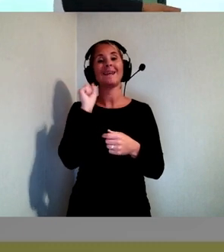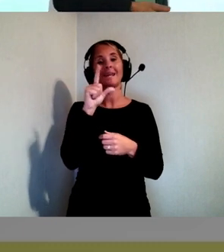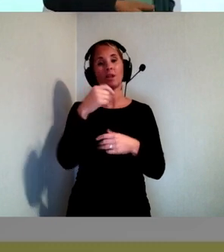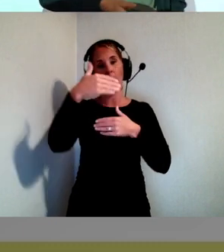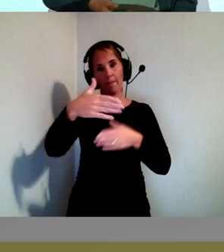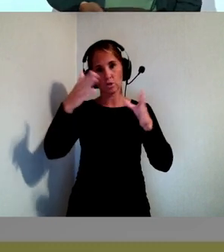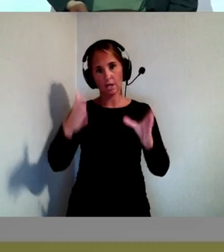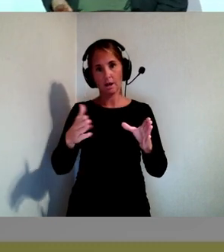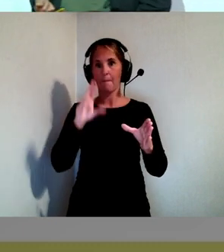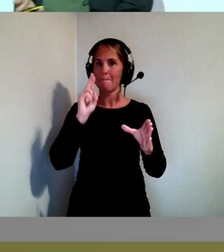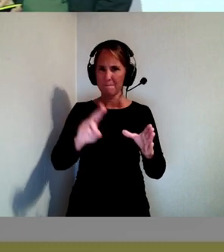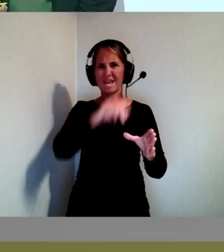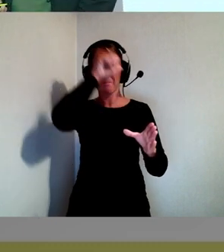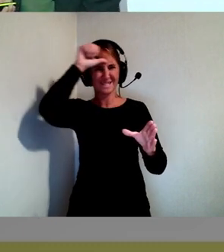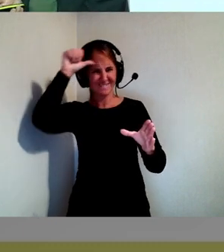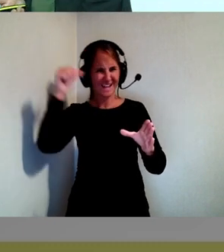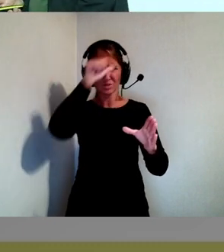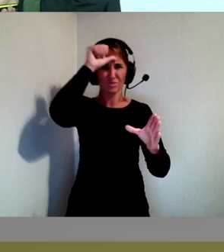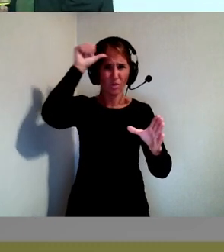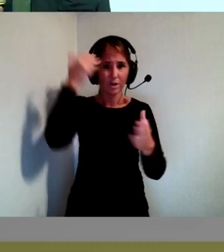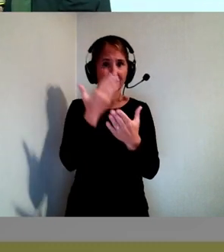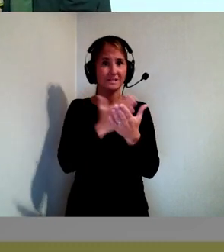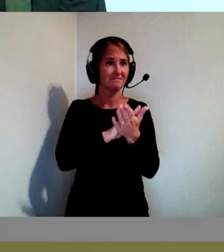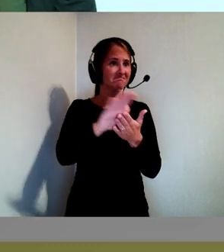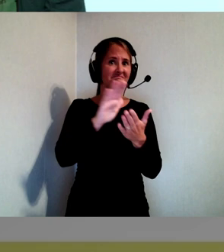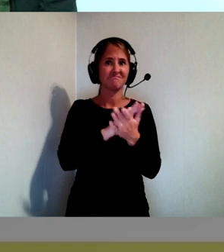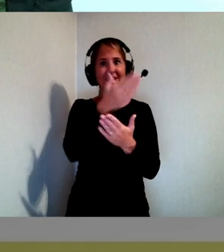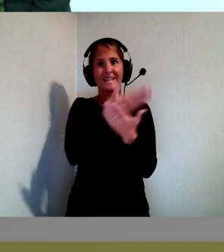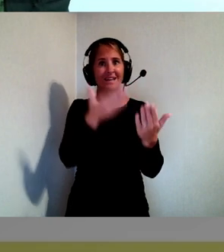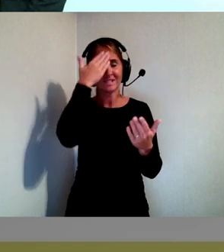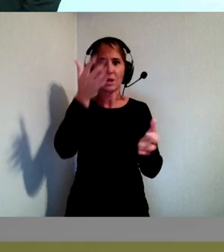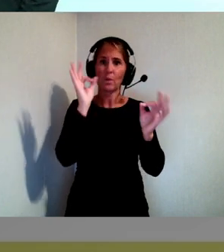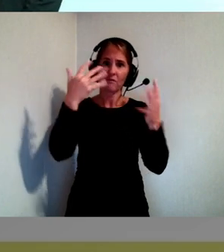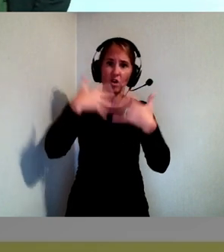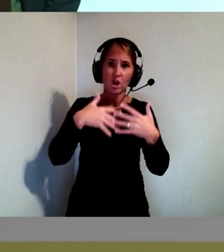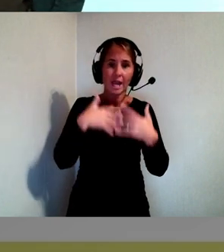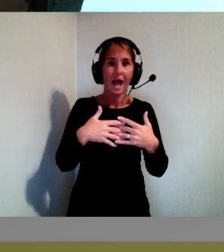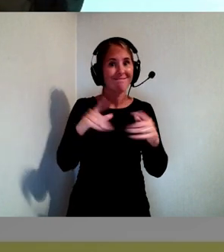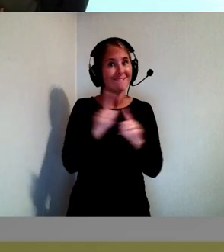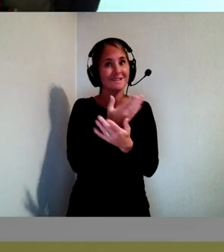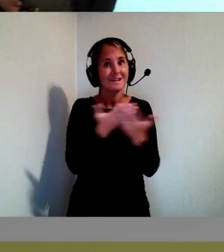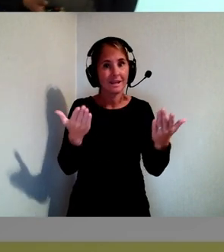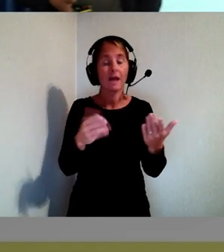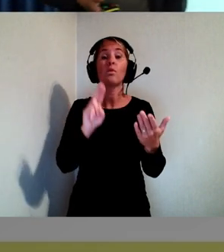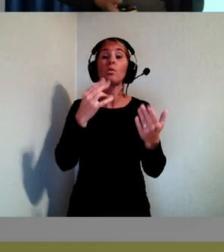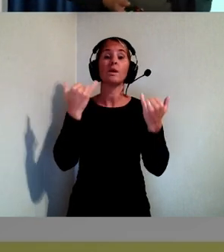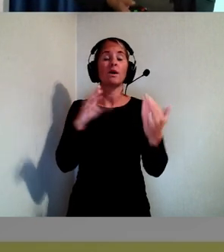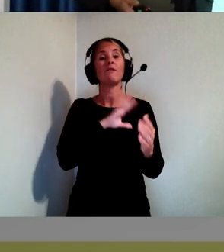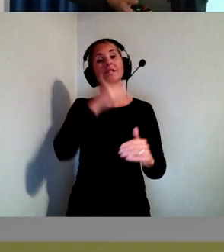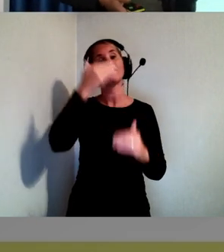väldigt krångligt och var nästan ingen som visste hur man skulle göra. Det här är nu inbyggt i de ordinarie systemen.